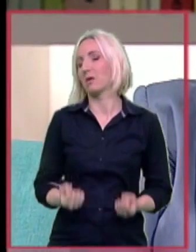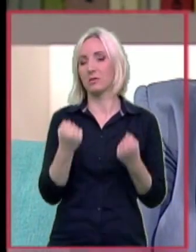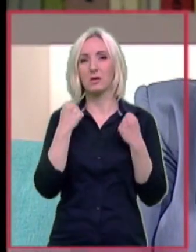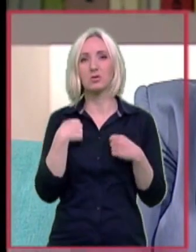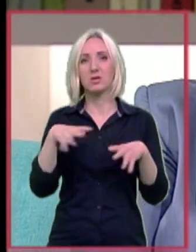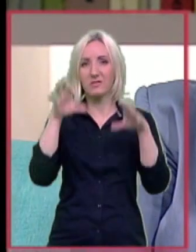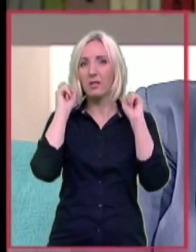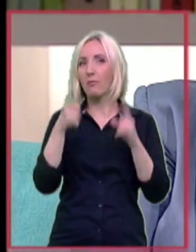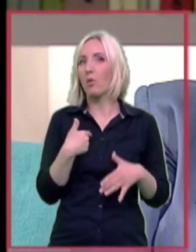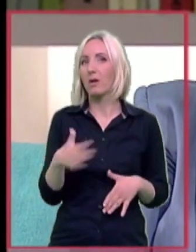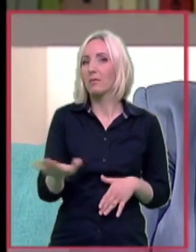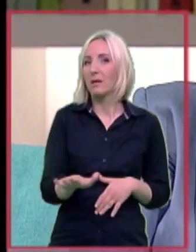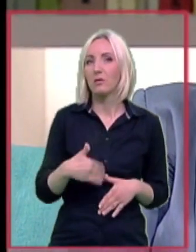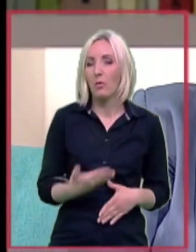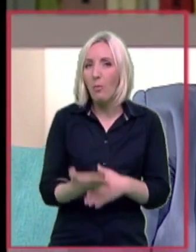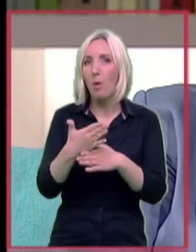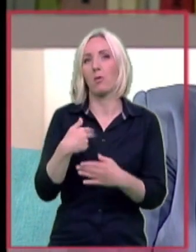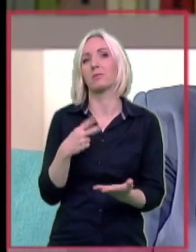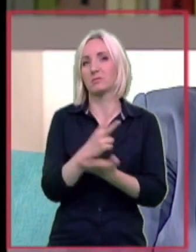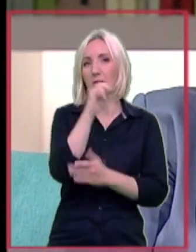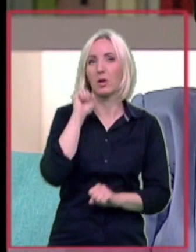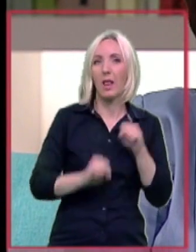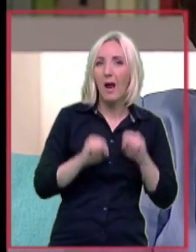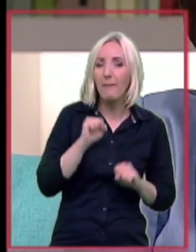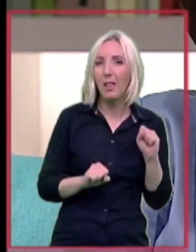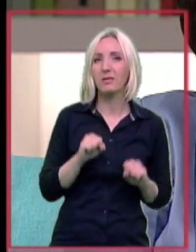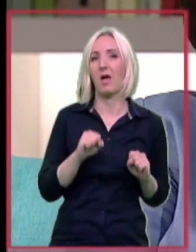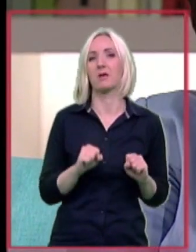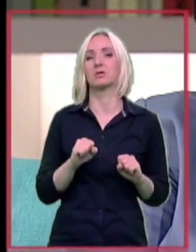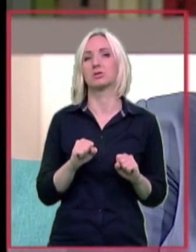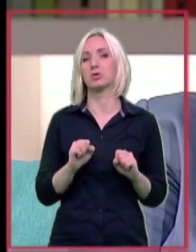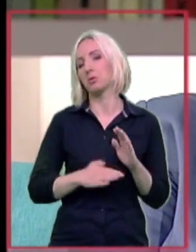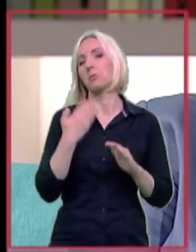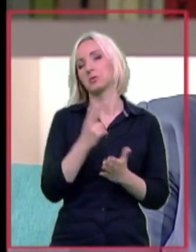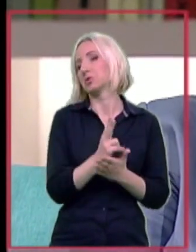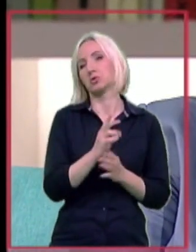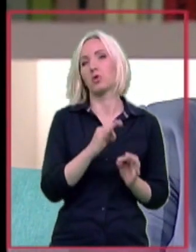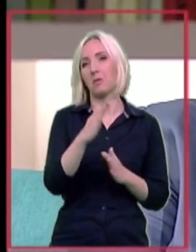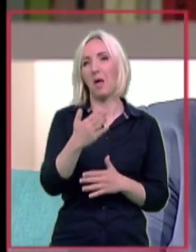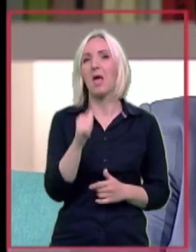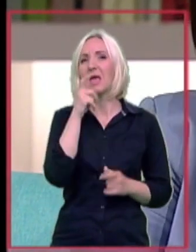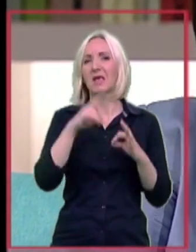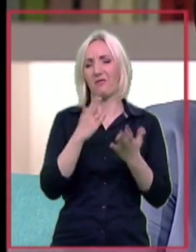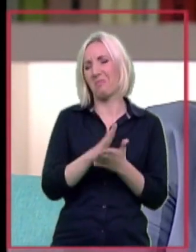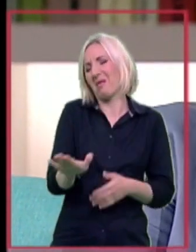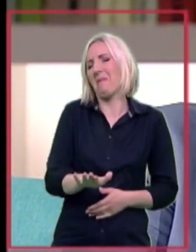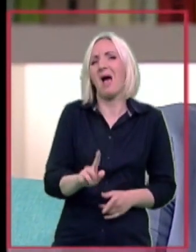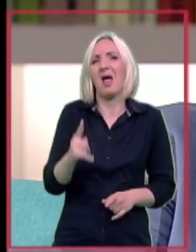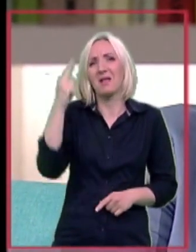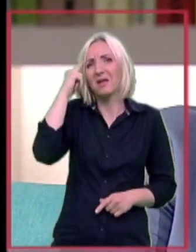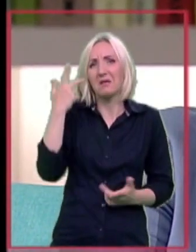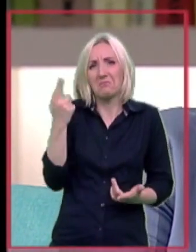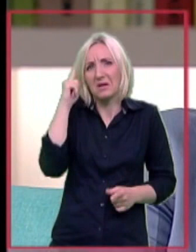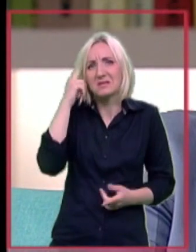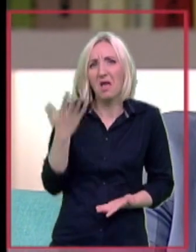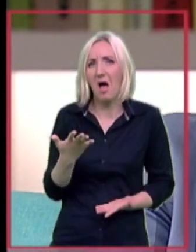da moram dete tu da pomogam. Krenuli smo na rehabilitaciju i onda je sve nekako išlo. Naravno, Iva je bila mala, nije bila ni svesna. Mala, da, ona